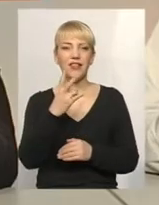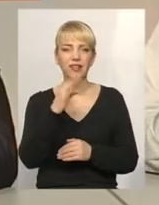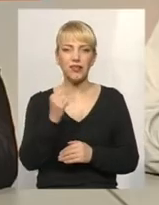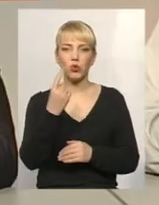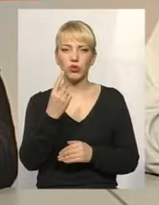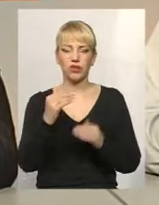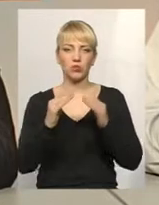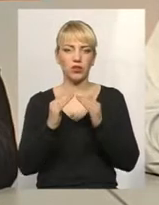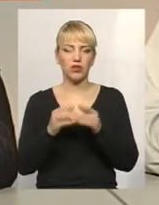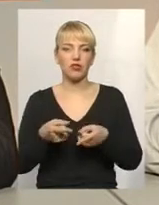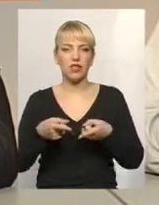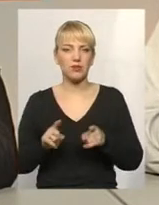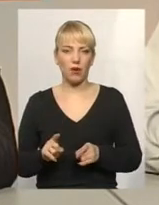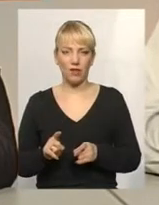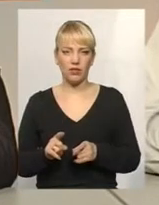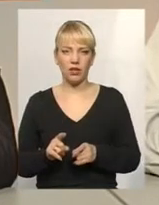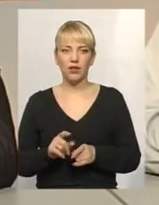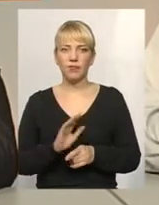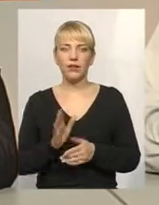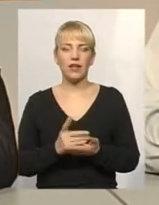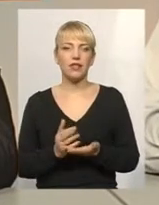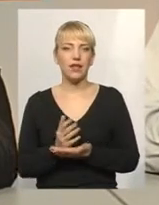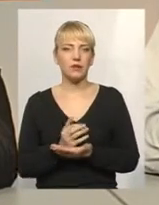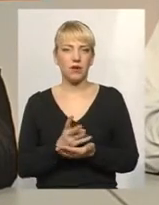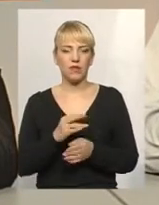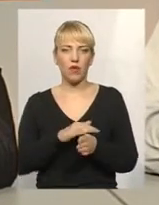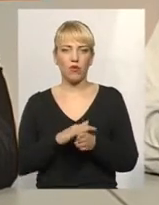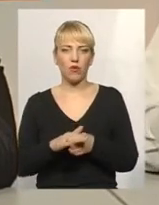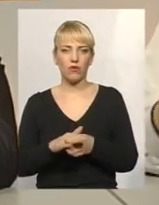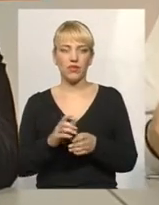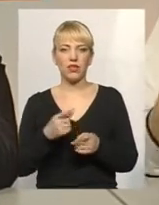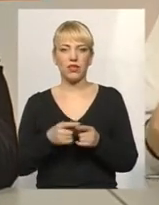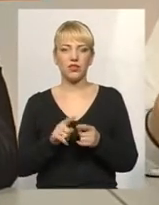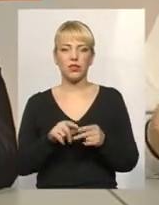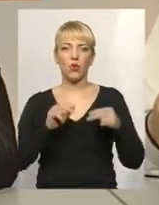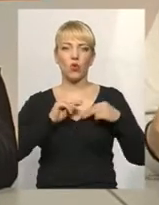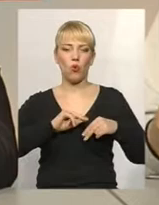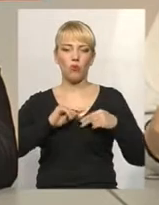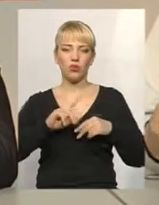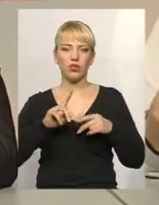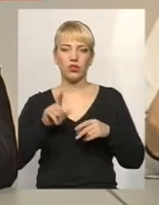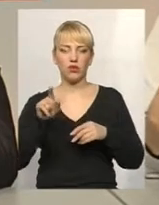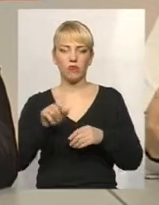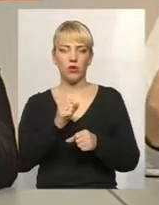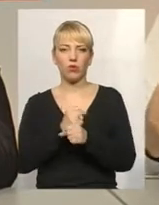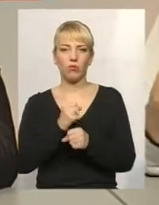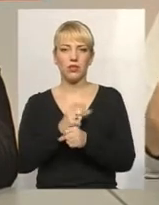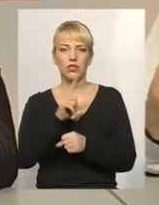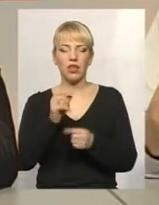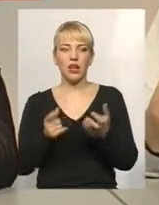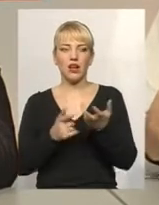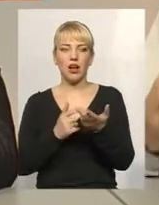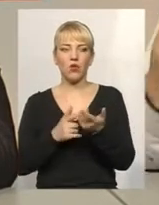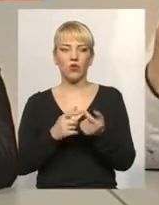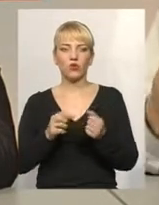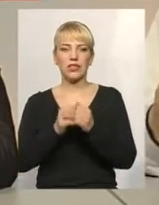насправді не назбирав повністю на ті роботи, які йому робилися. Тобто, це за рахунок загального